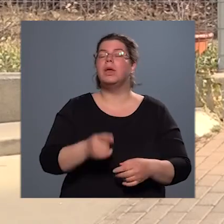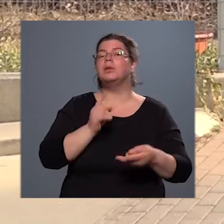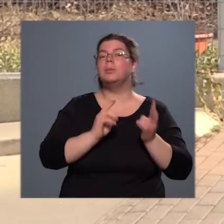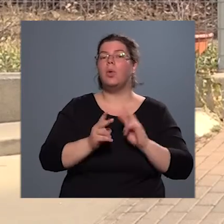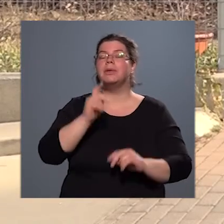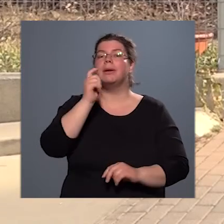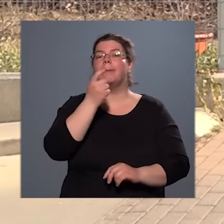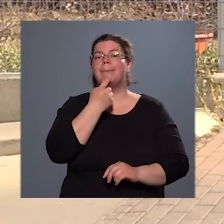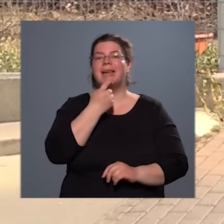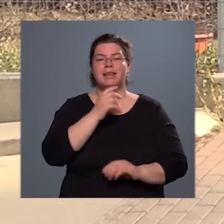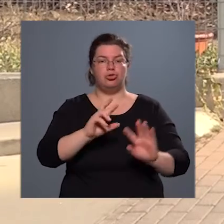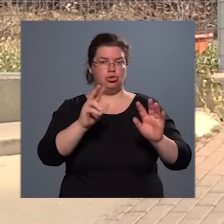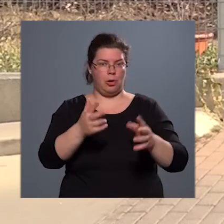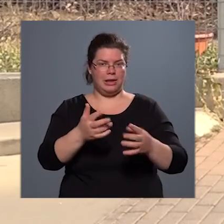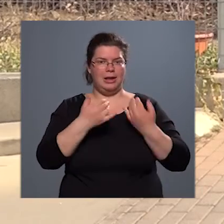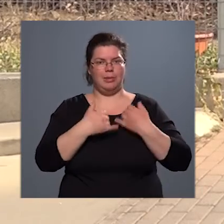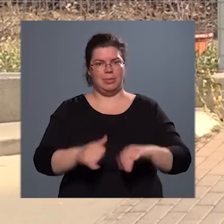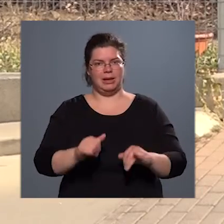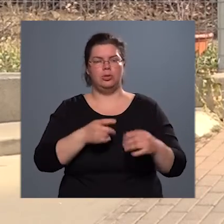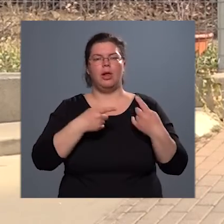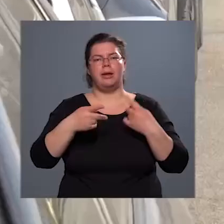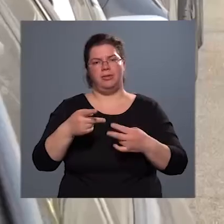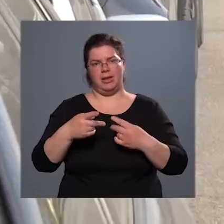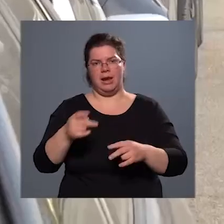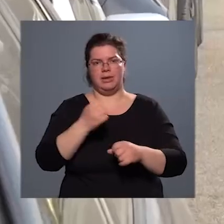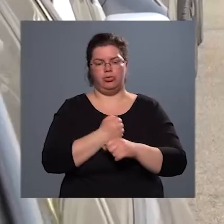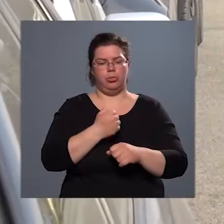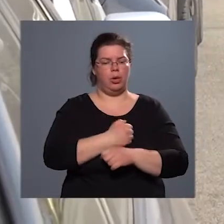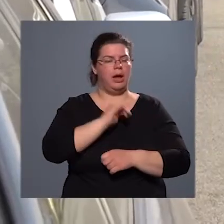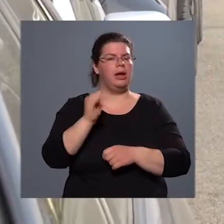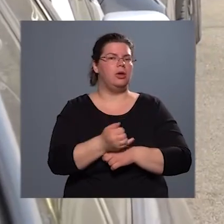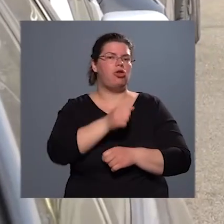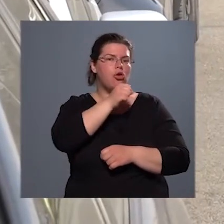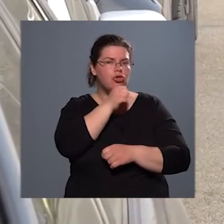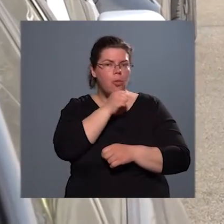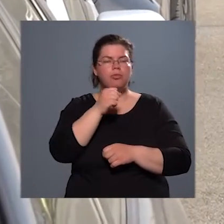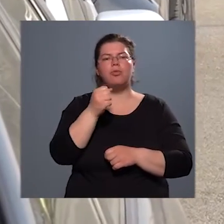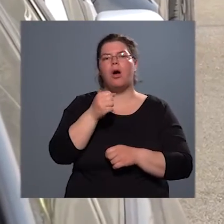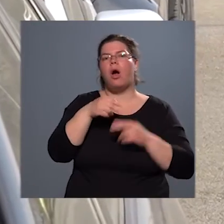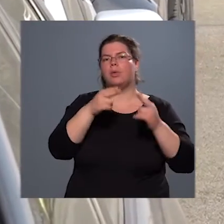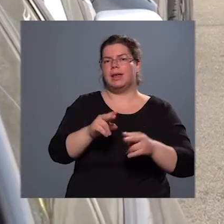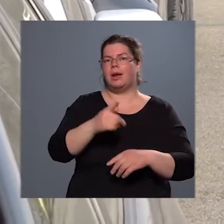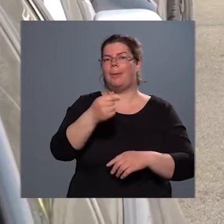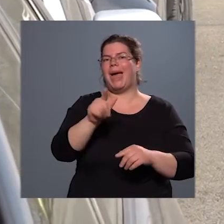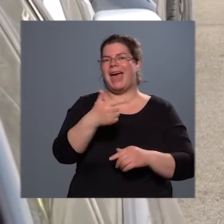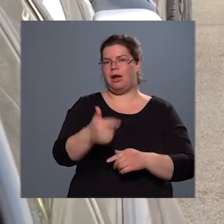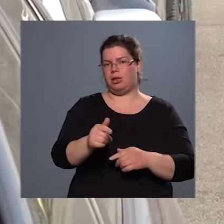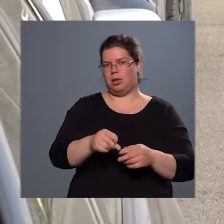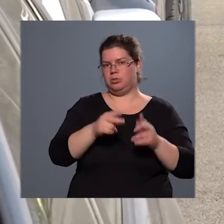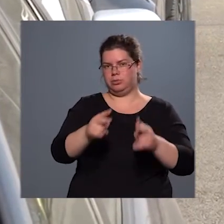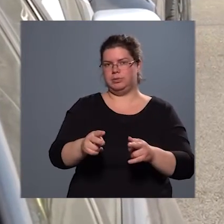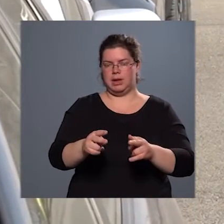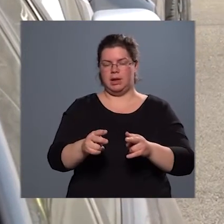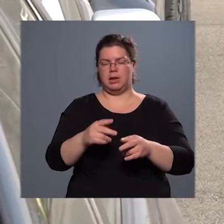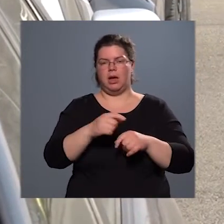hogy március 8-án megindultak a kivitelezési munkák, és a Sonfa utcának a páratlan oldalán az útpatka